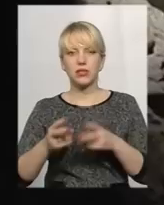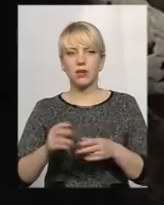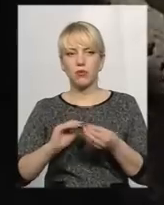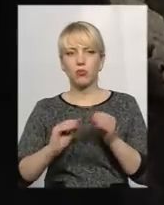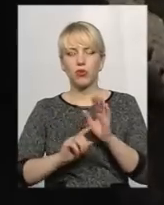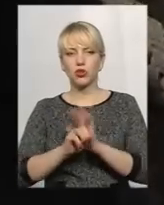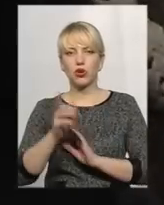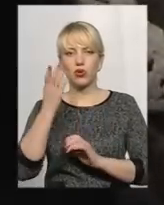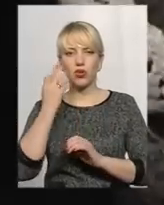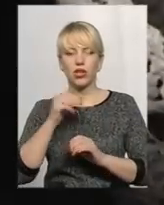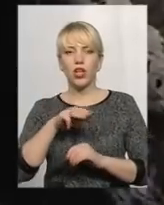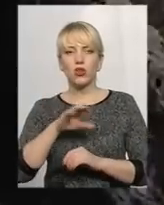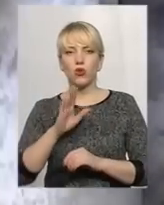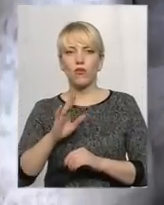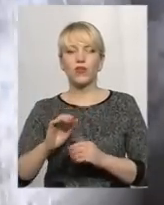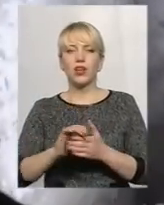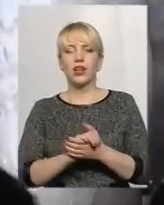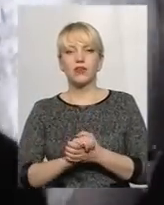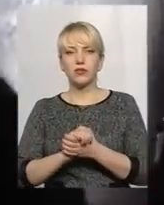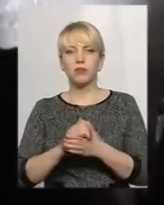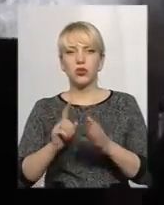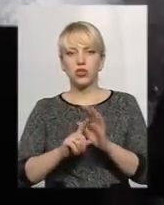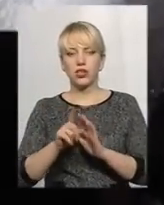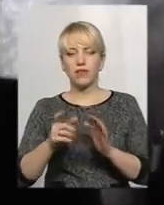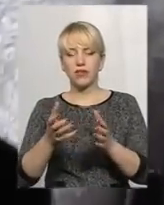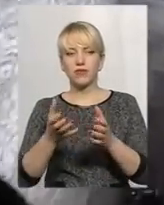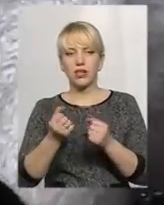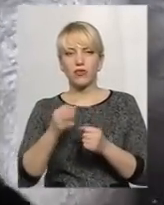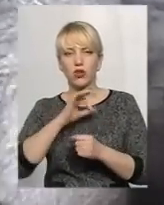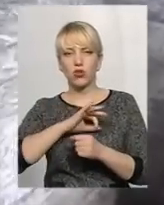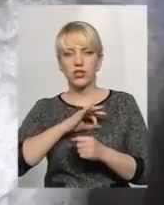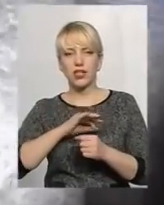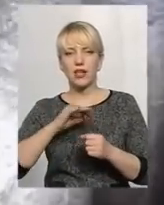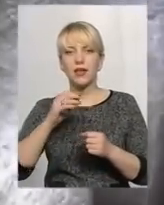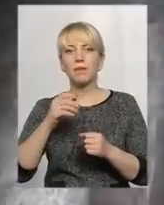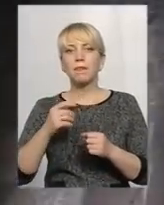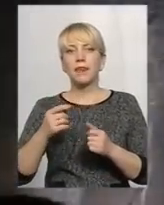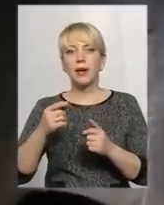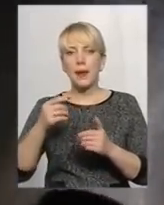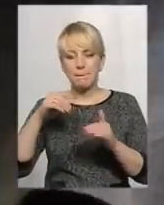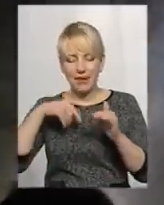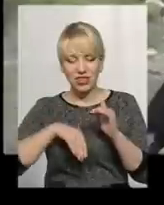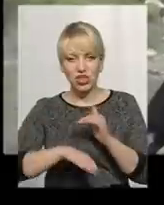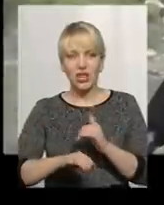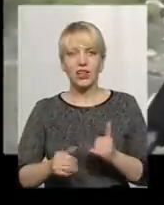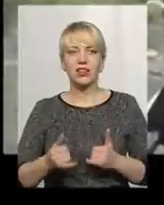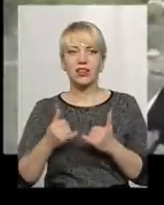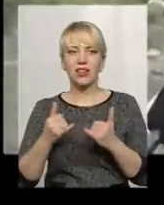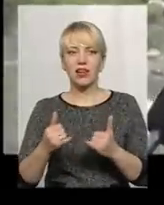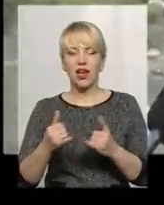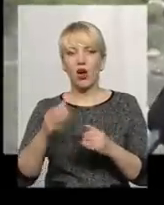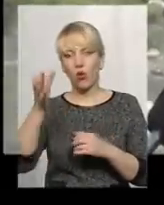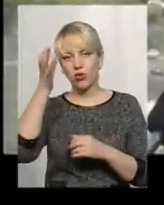відколи ТОВ НВО «Континент Плюс» отримало дозвіл на використання печери для освітніх та рекреаційних цілей Перший на нас